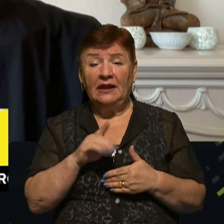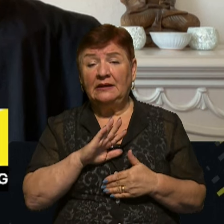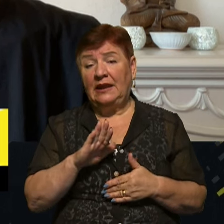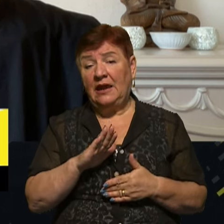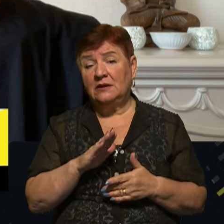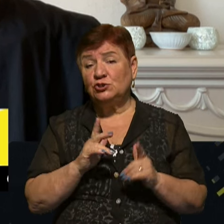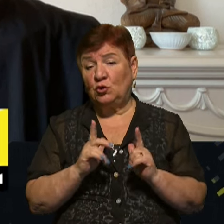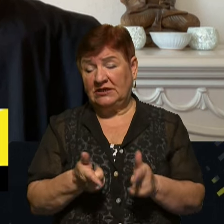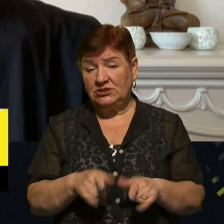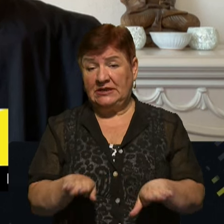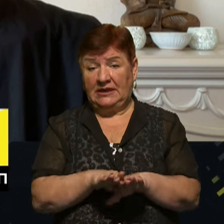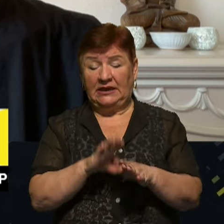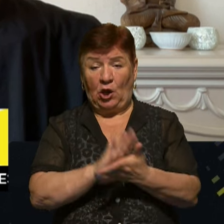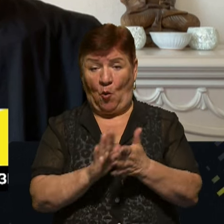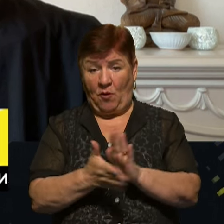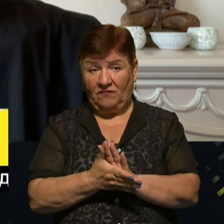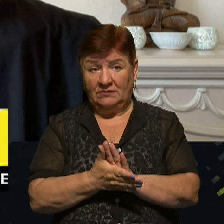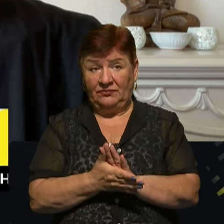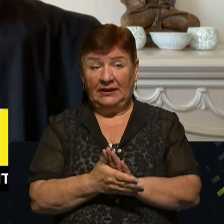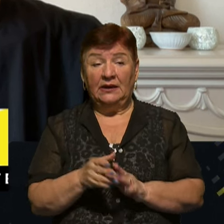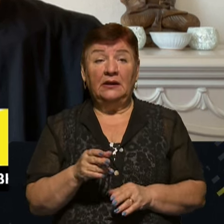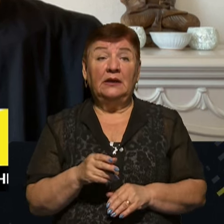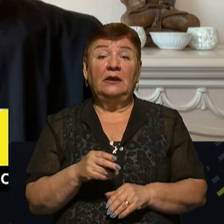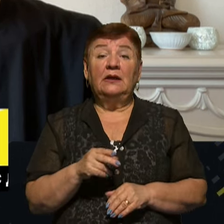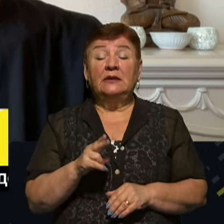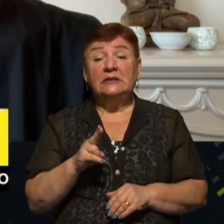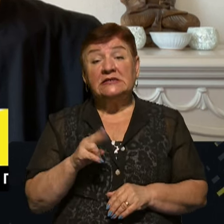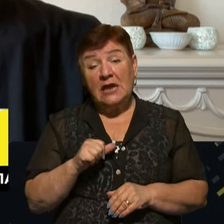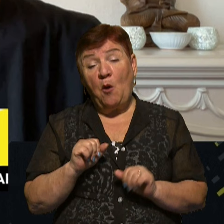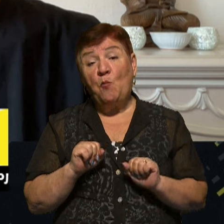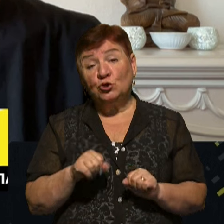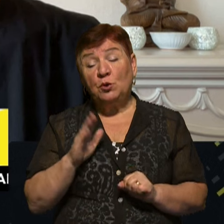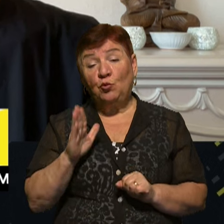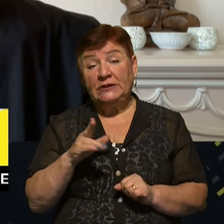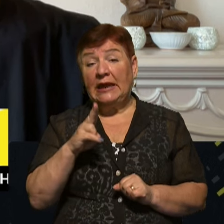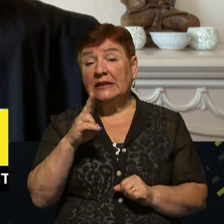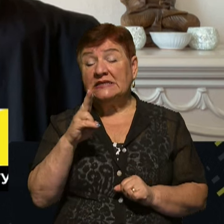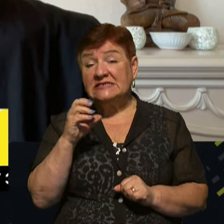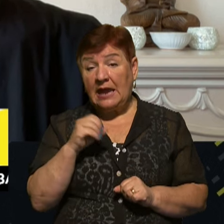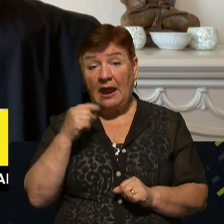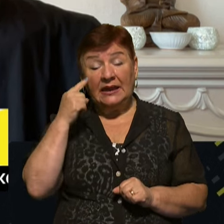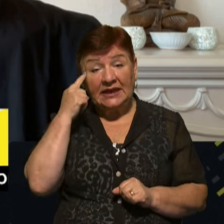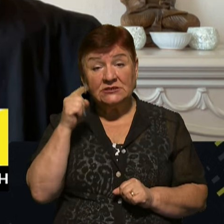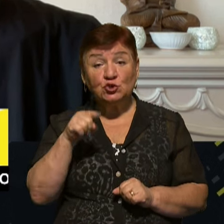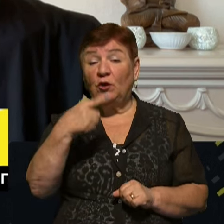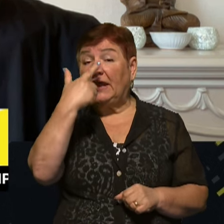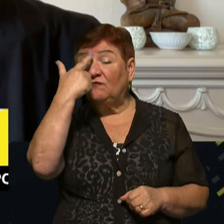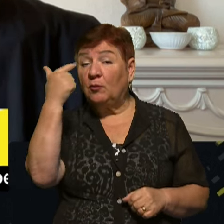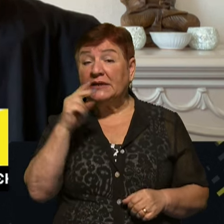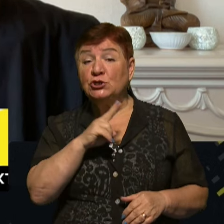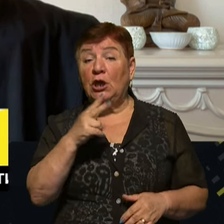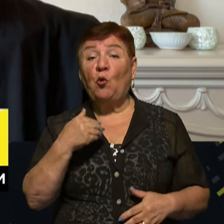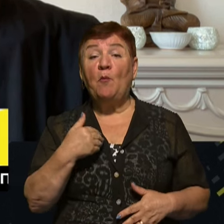умови? Я б сказав, що це, ймовірно, це ж китайця. Власне, з тієї інформації, яку ми